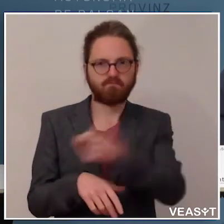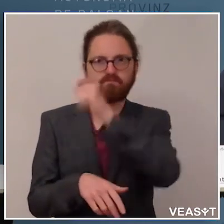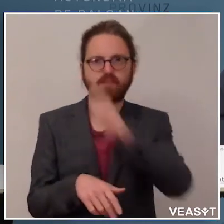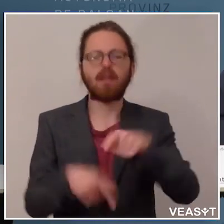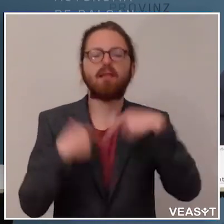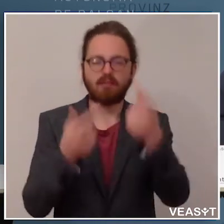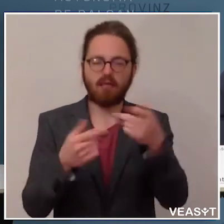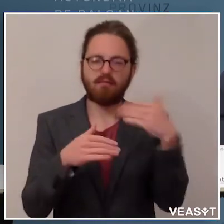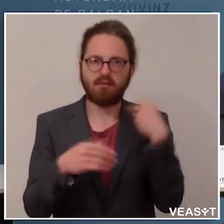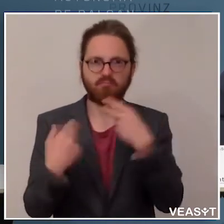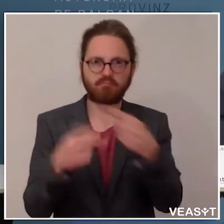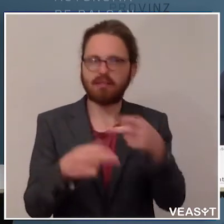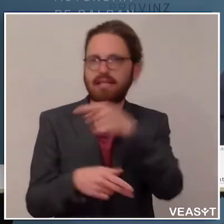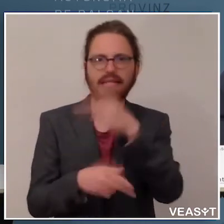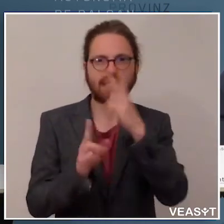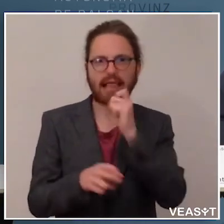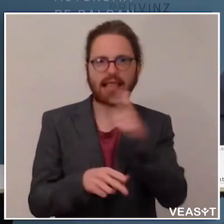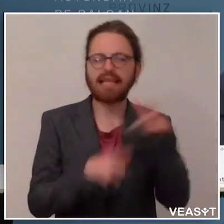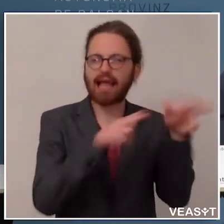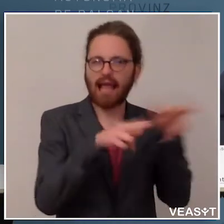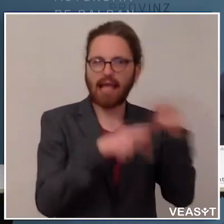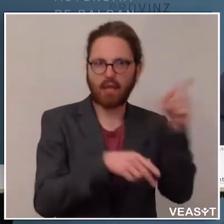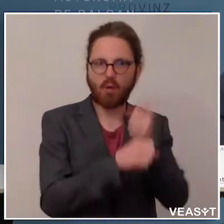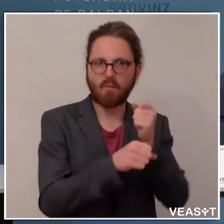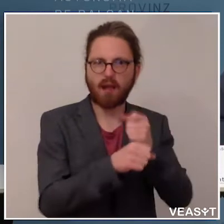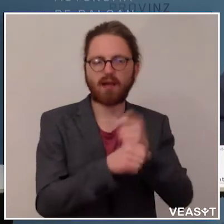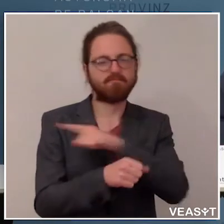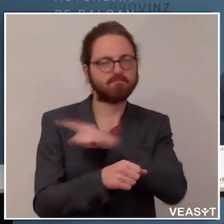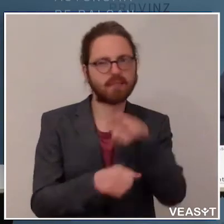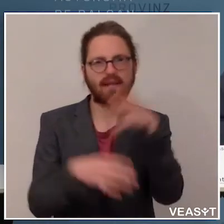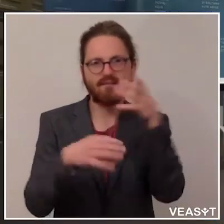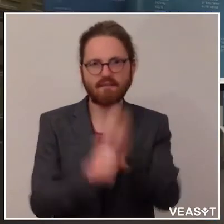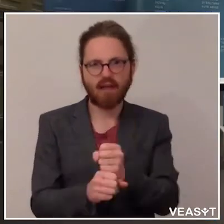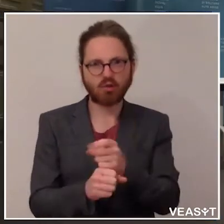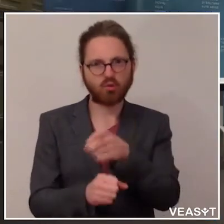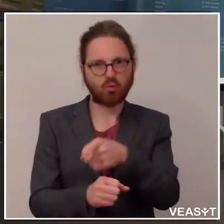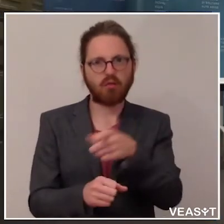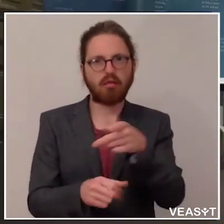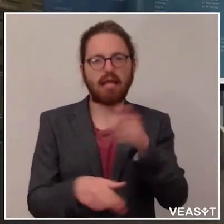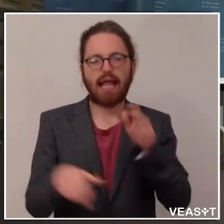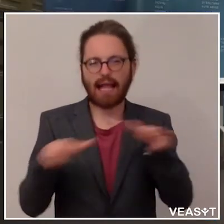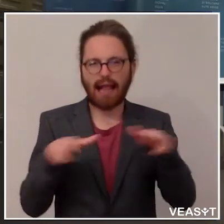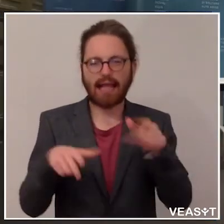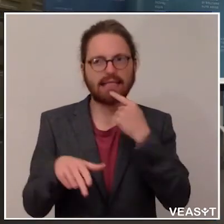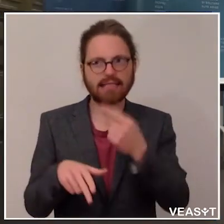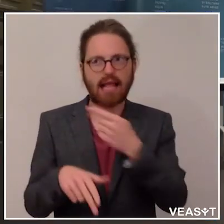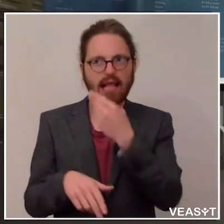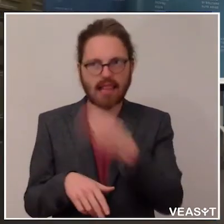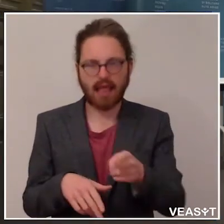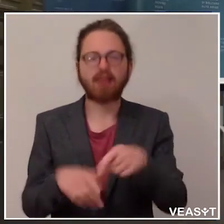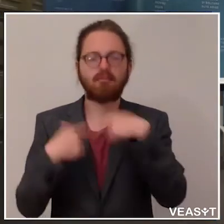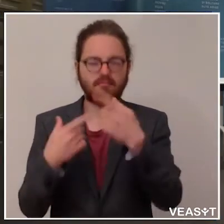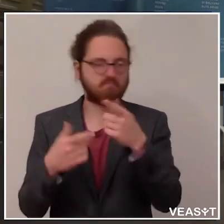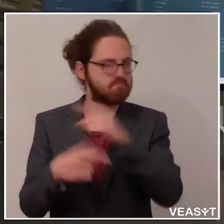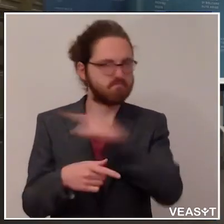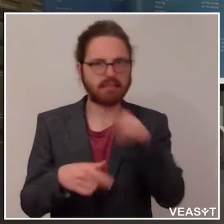Regierung machen, nicht das Parlament, sondern der Verfassungsgerichtshof. Und bis dahin gilt das Gesetz. Deshalb das als Antwort zur ersten